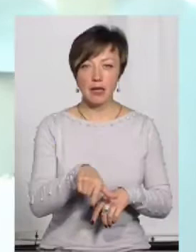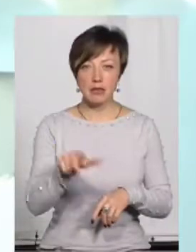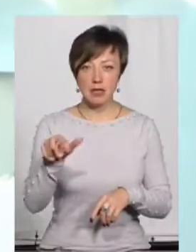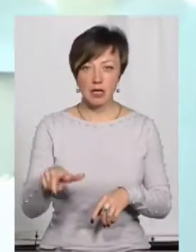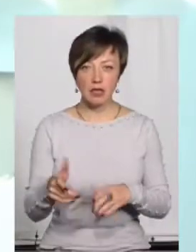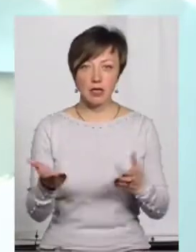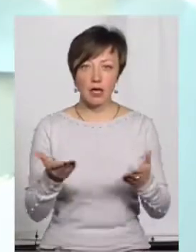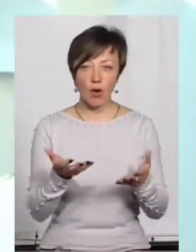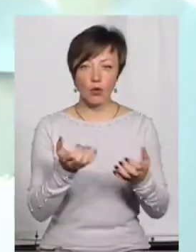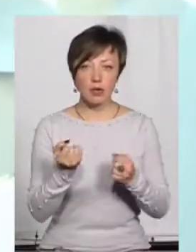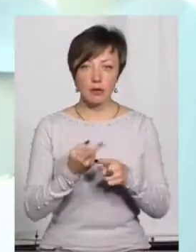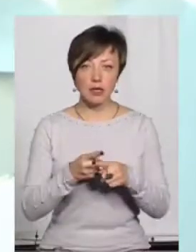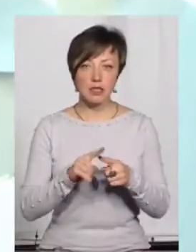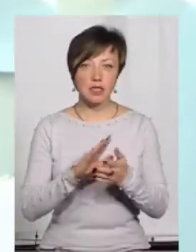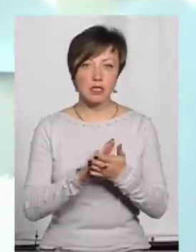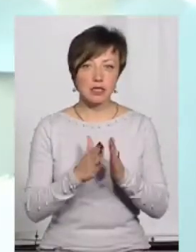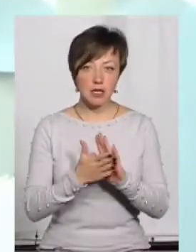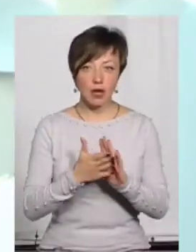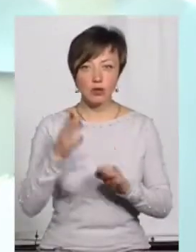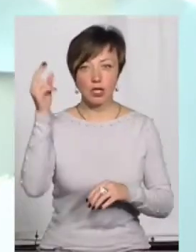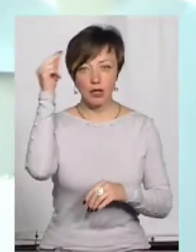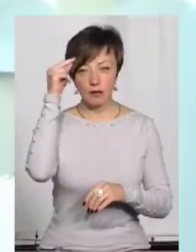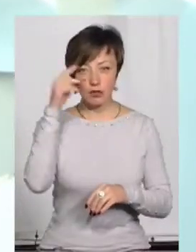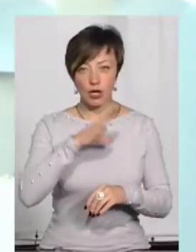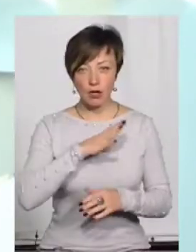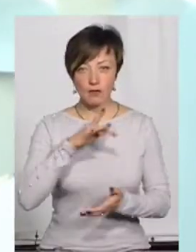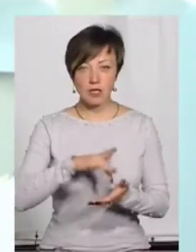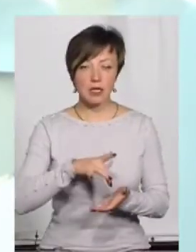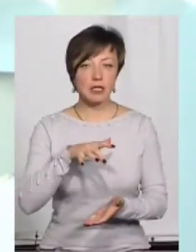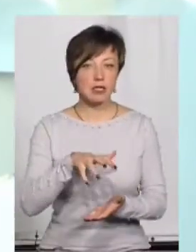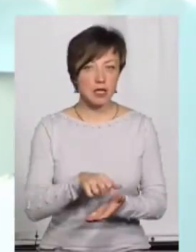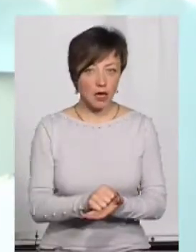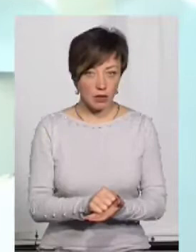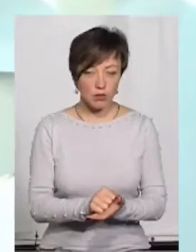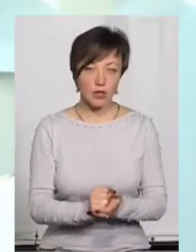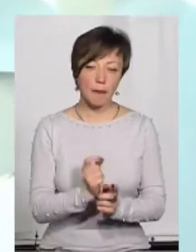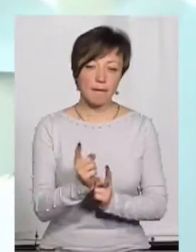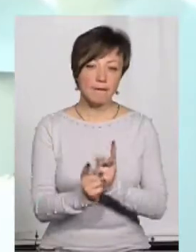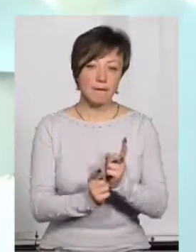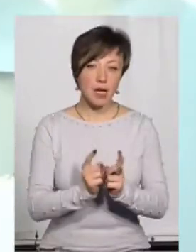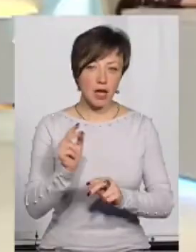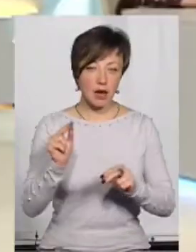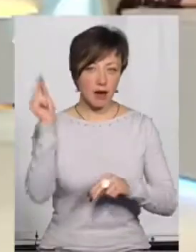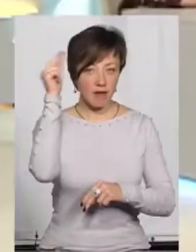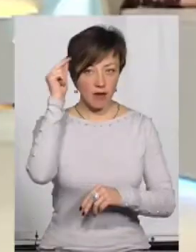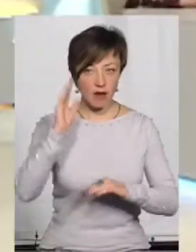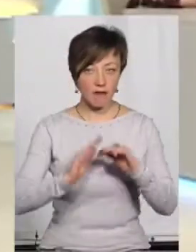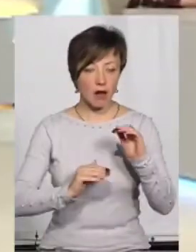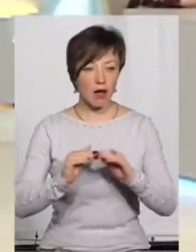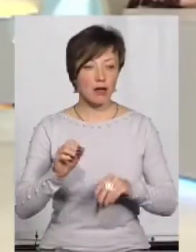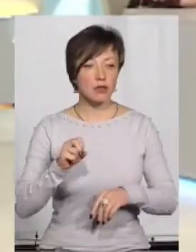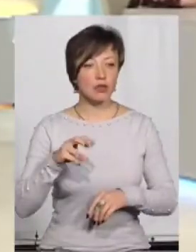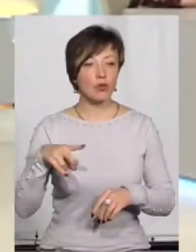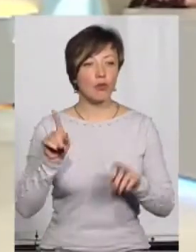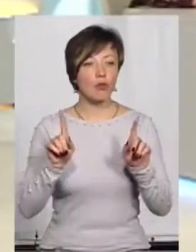які отримали цей статус і навчалися от у Центрі зайнятості на перекваліфікацію, ось, тобто, і потім,